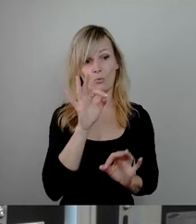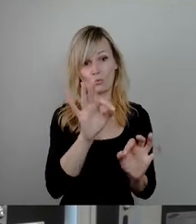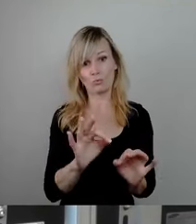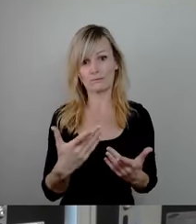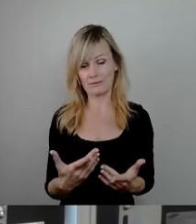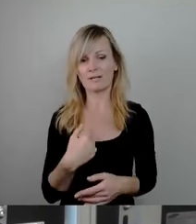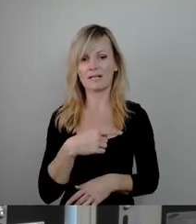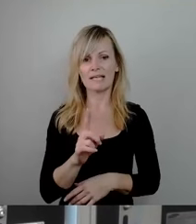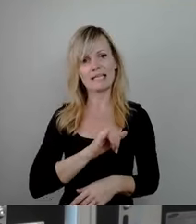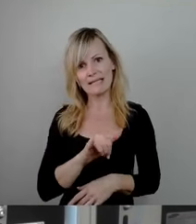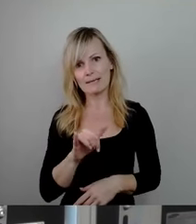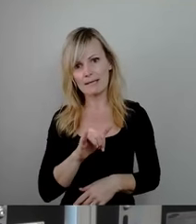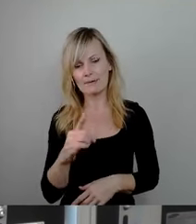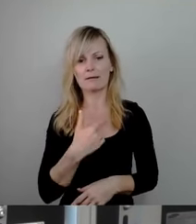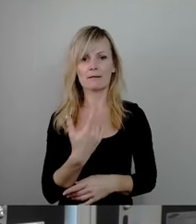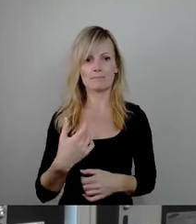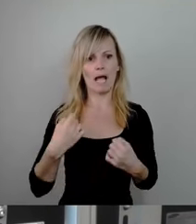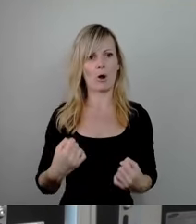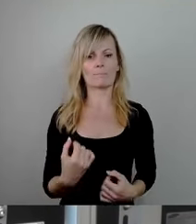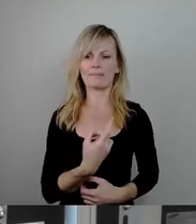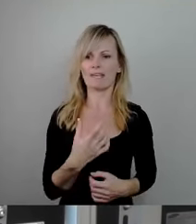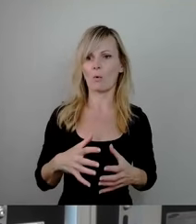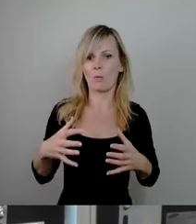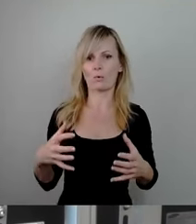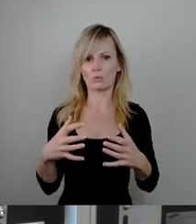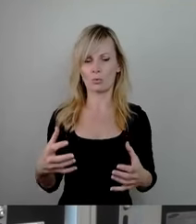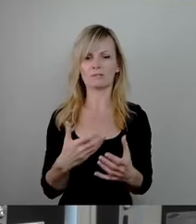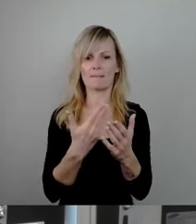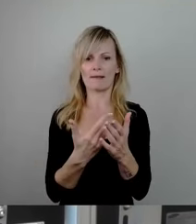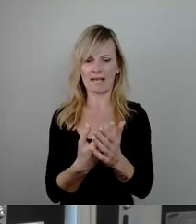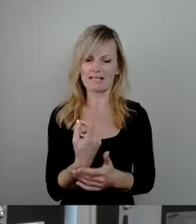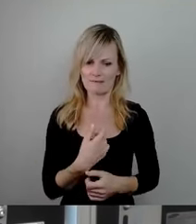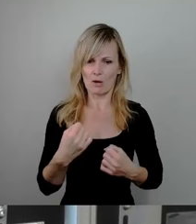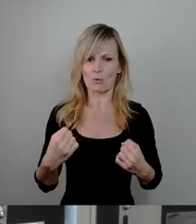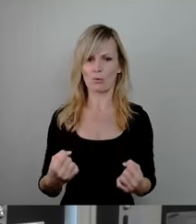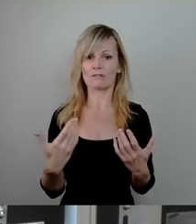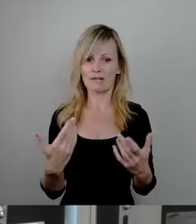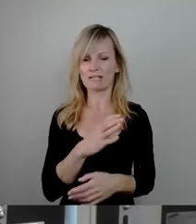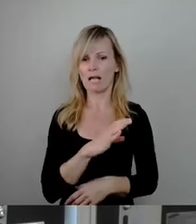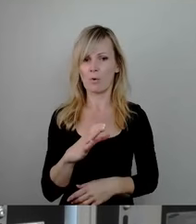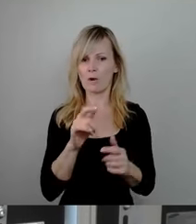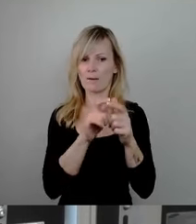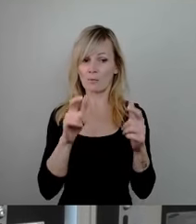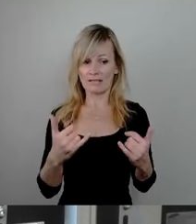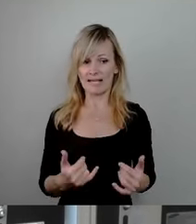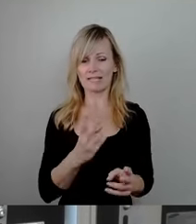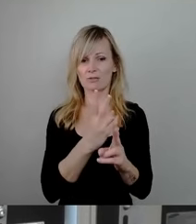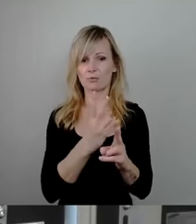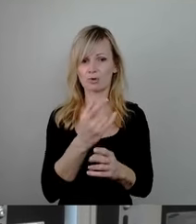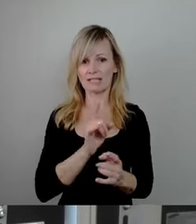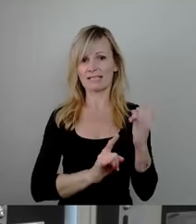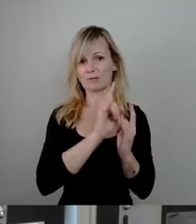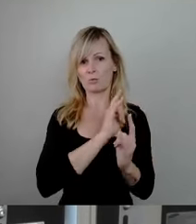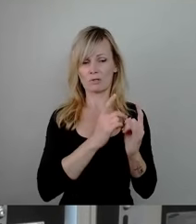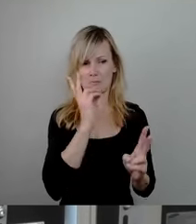ständig vergeblich Größe zu behaupten, sondern einmal zu beweisen, indem wir die Carola-Brücke in ihrem jetzigen historischen Zustand